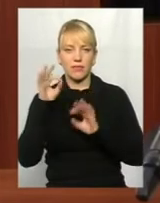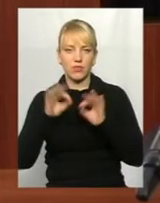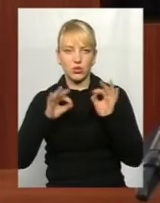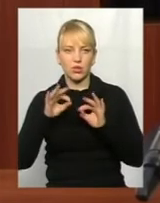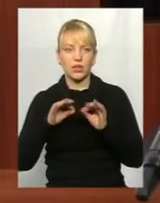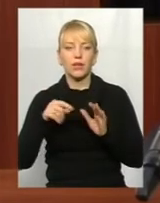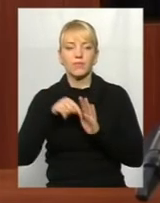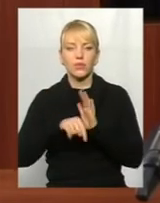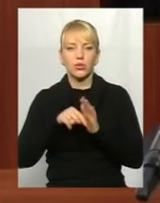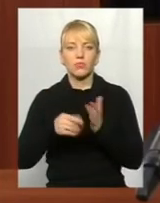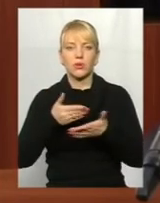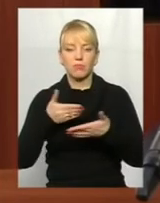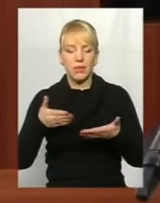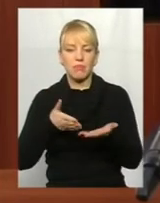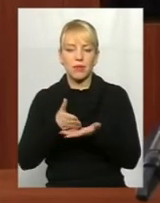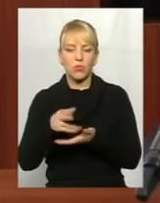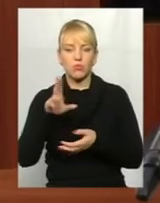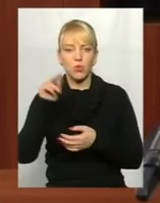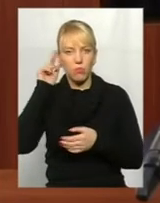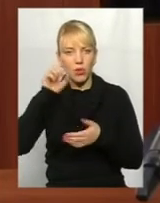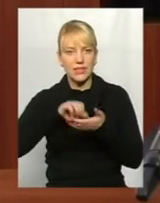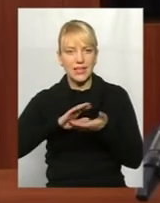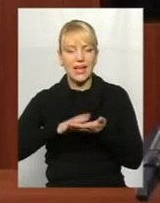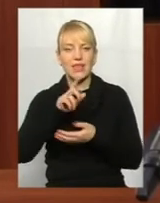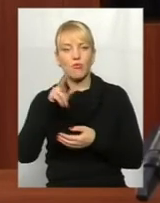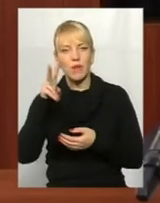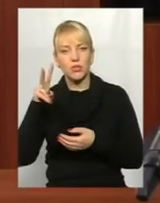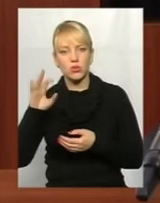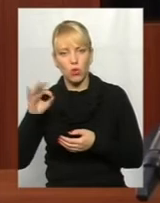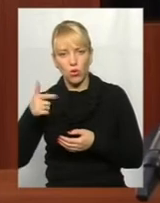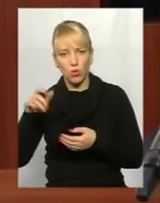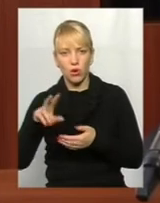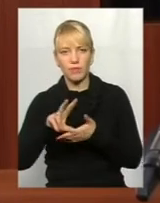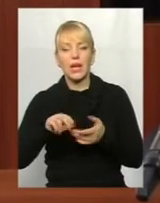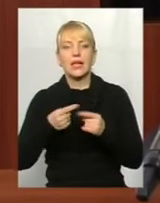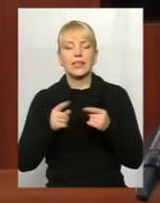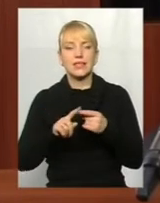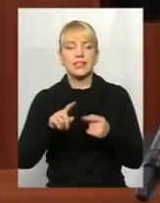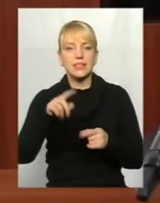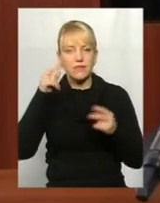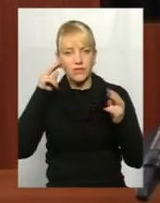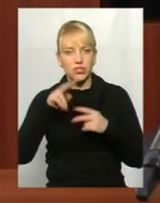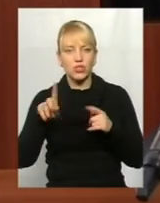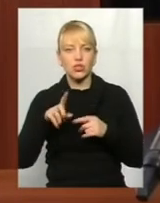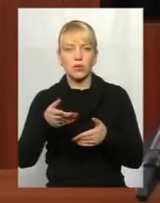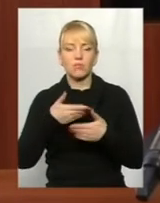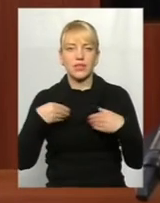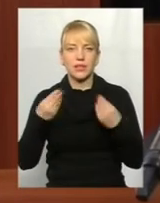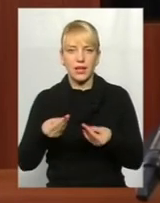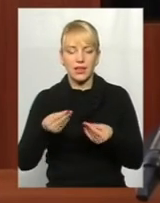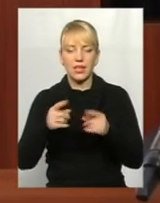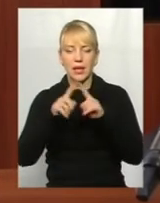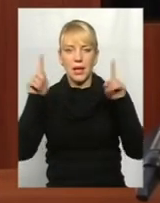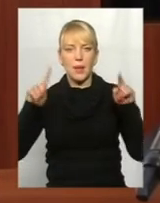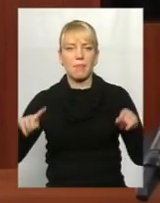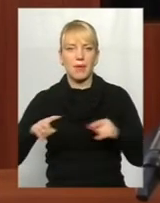прямуємо до показника європейського. Про це свідчить і те, що ми дали плівки безкоштовні, мільйони на